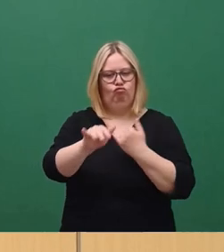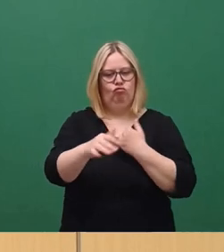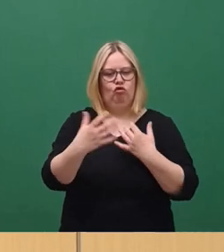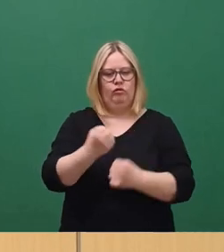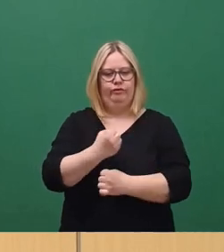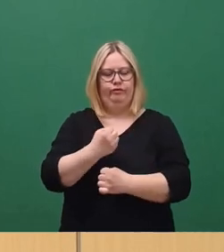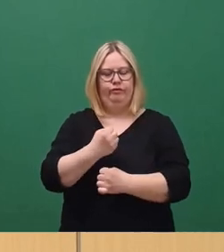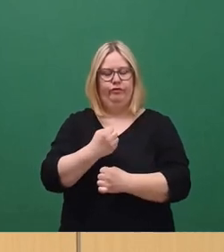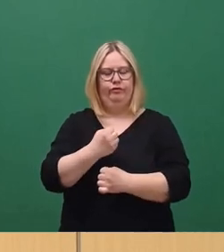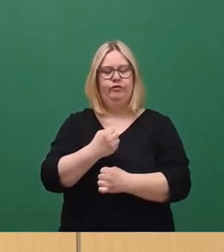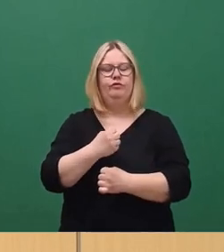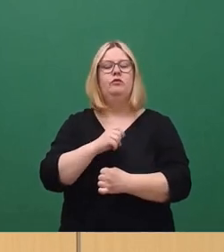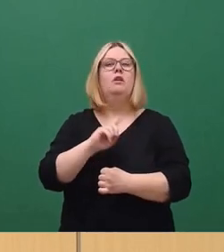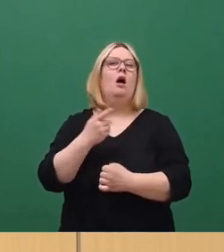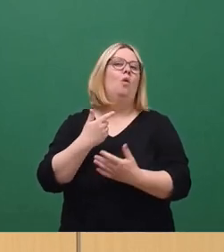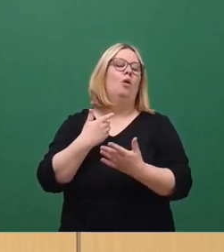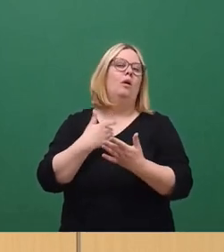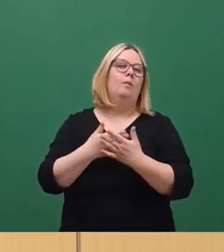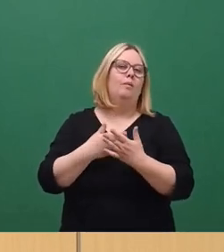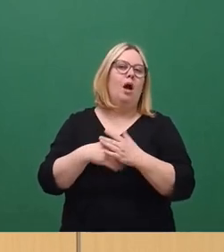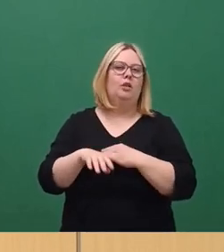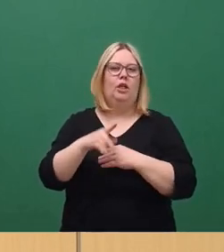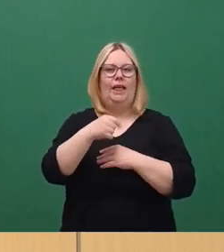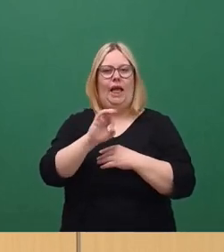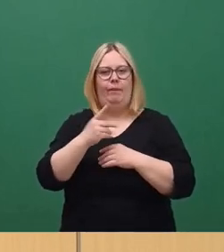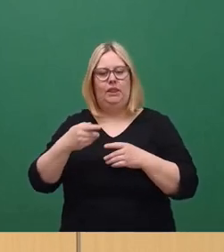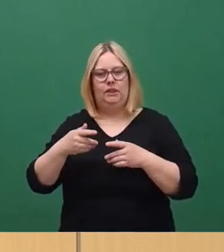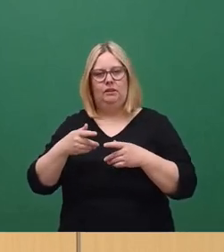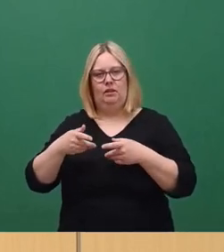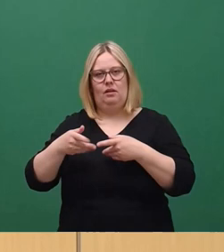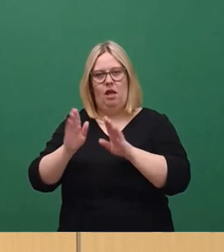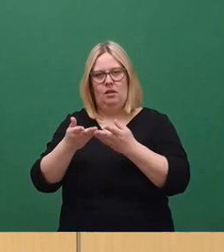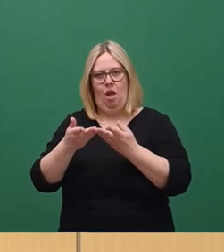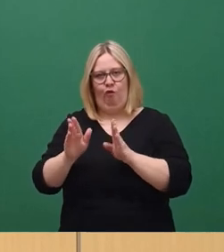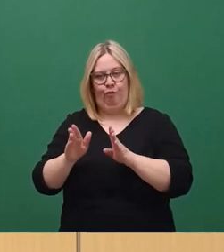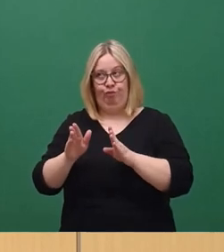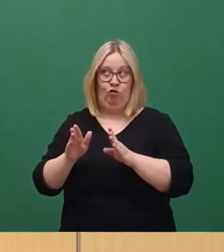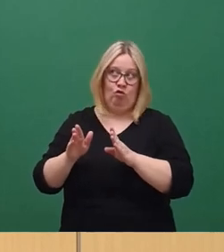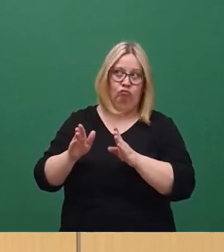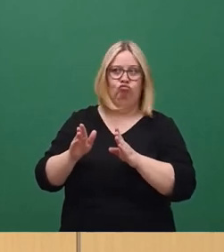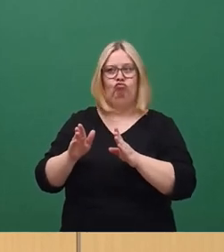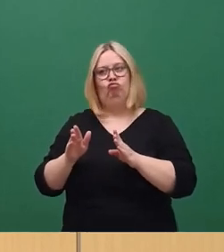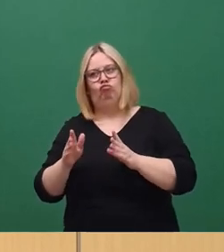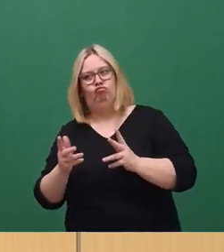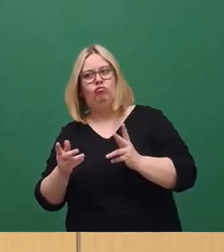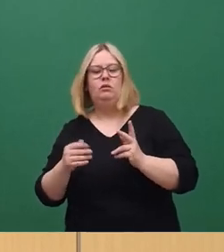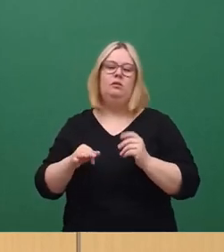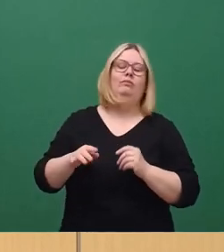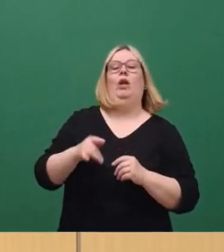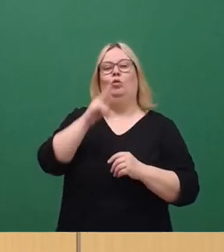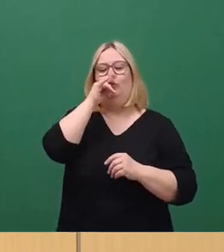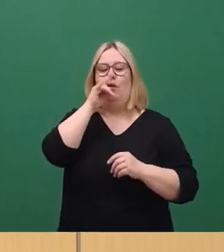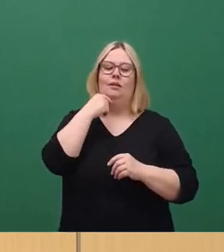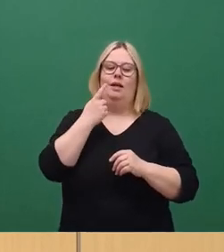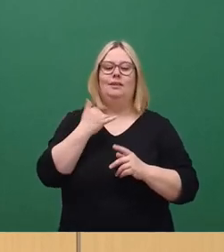Renitzgasse, habe ich mit der Frau Panzer diskutiert, teilweise auch im Scherz, ich habe einen